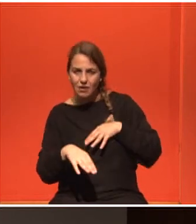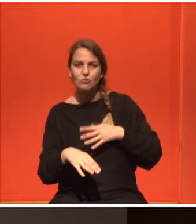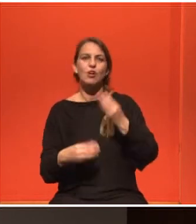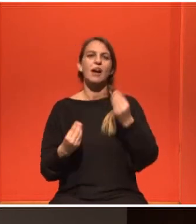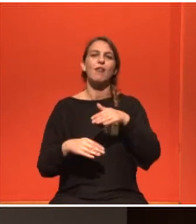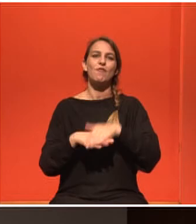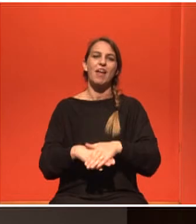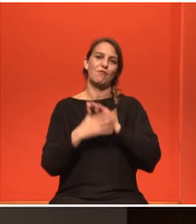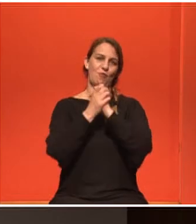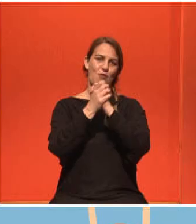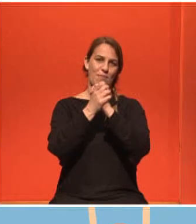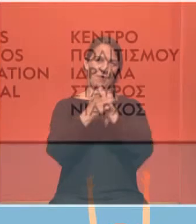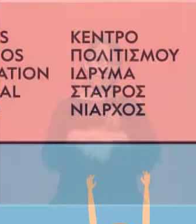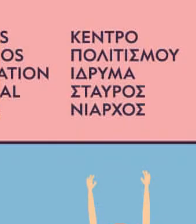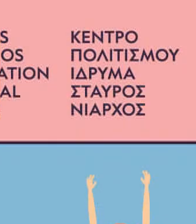βράδυ. Χρόνια πολλά.